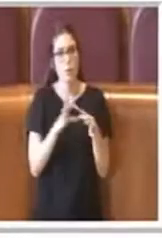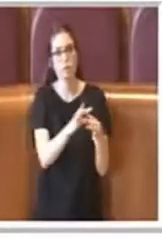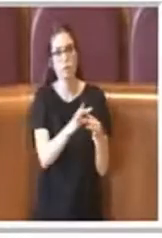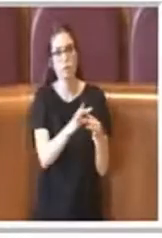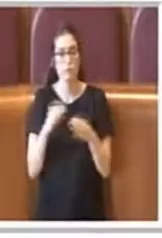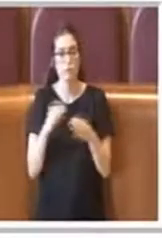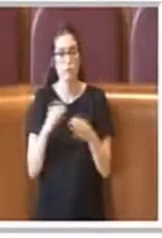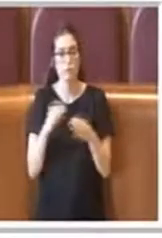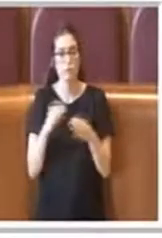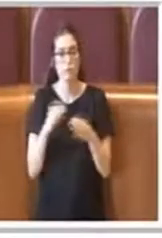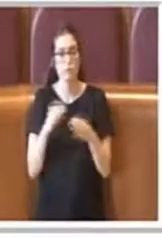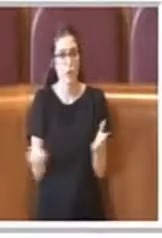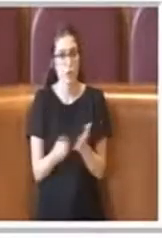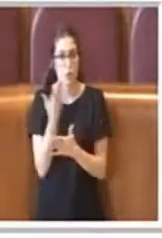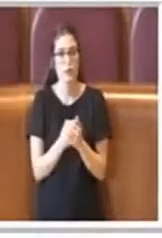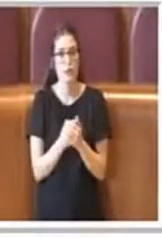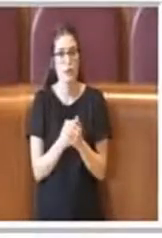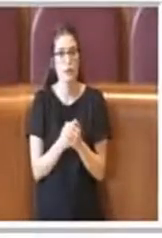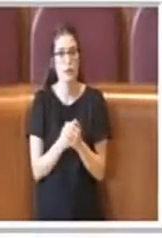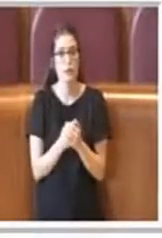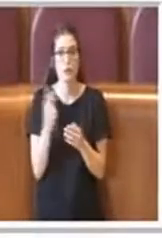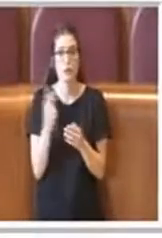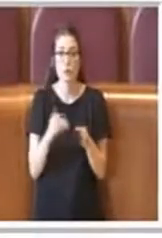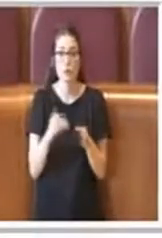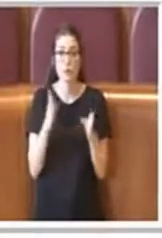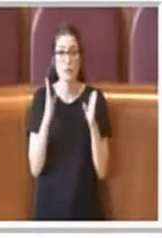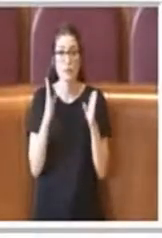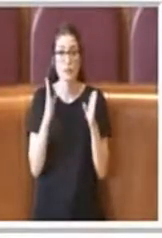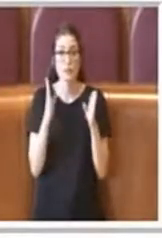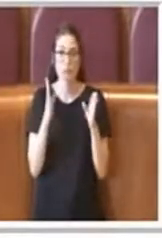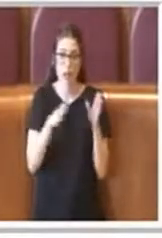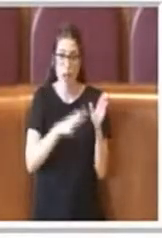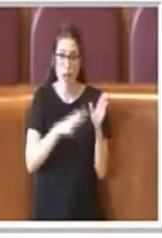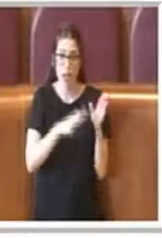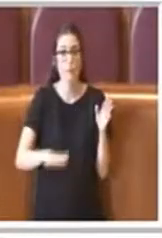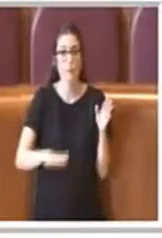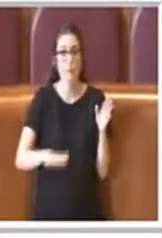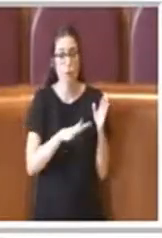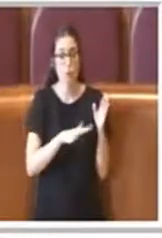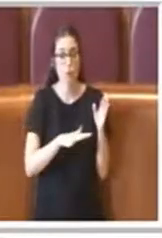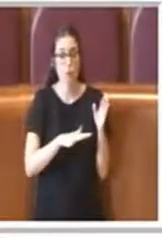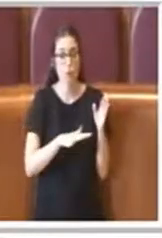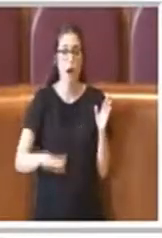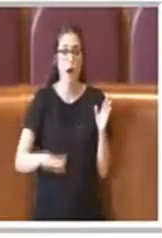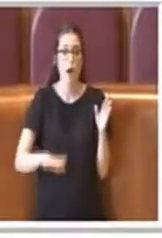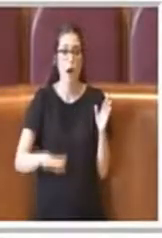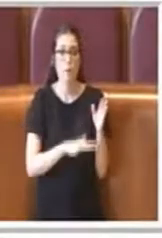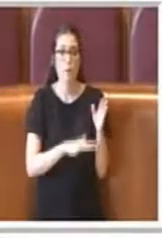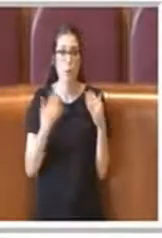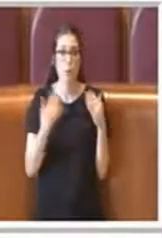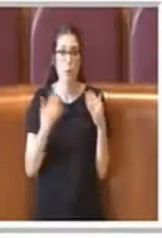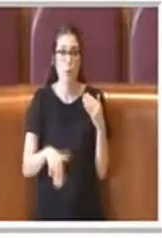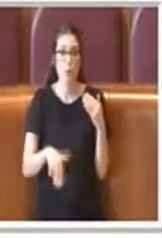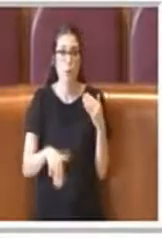cercando di prendere quindi questo settore che comunque questo ambito che è un ambito sicuramente